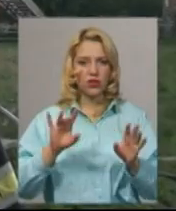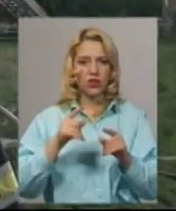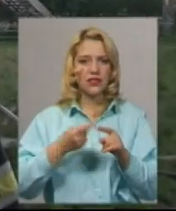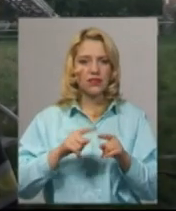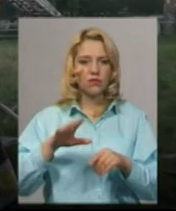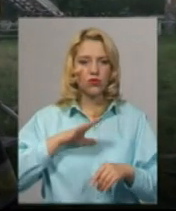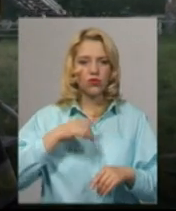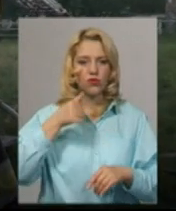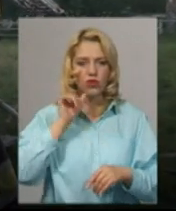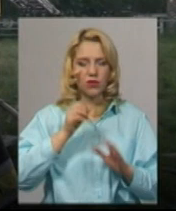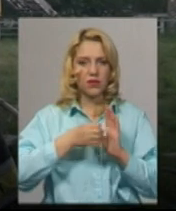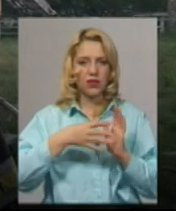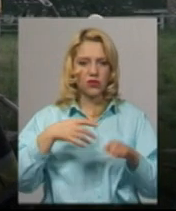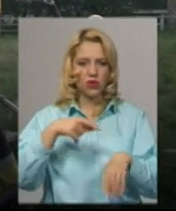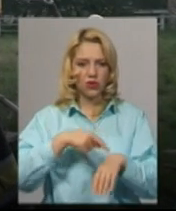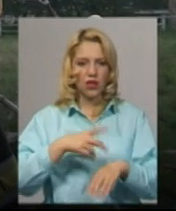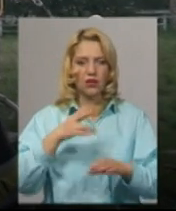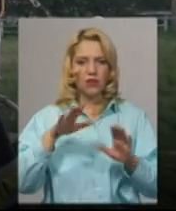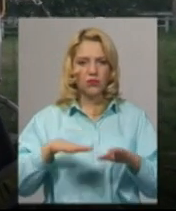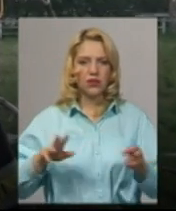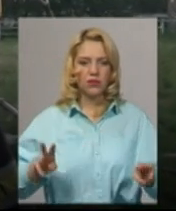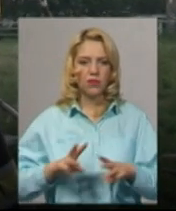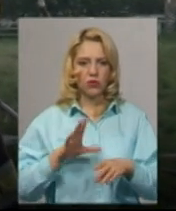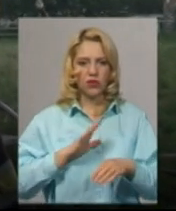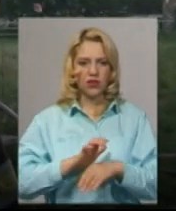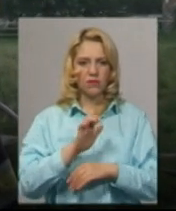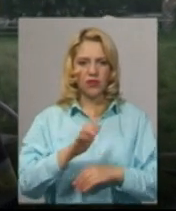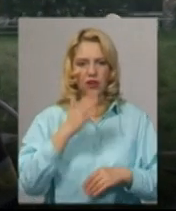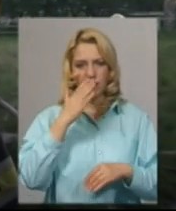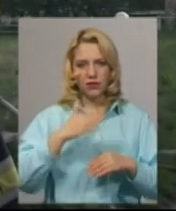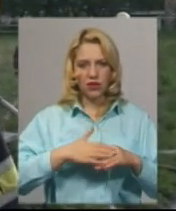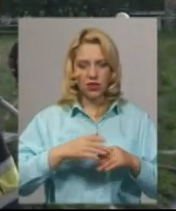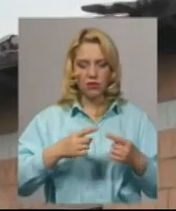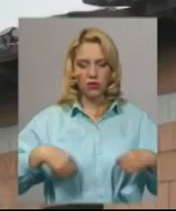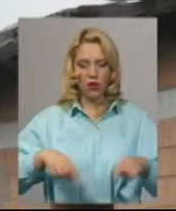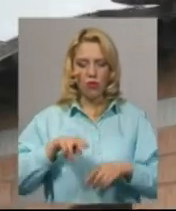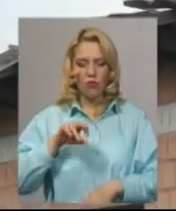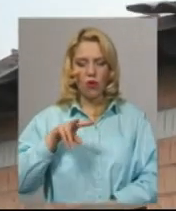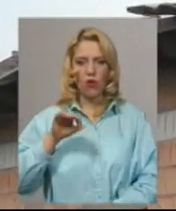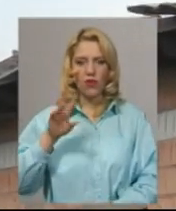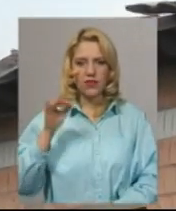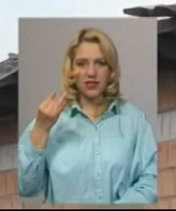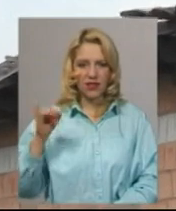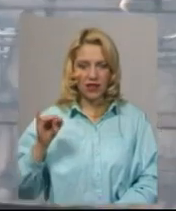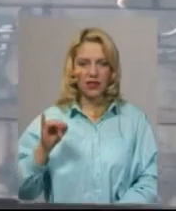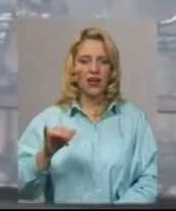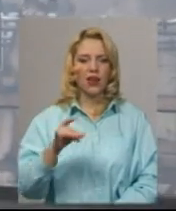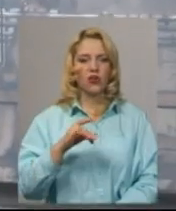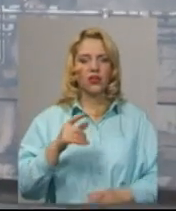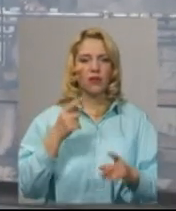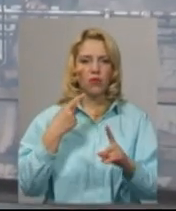години. На місце пожежі було направлено найближчий підрозділень Полонського гарнізону та заучено додатково грецівський пост.